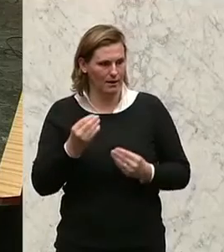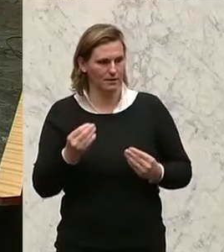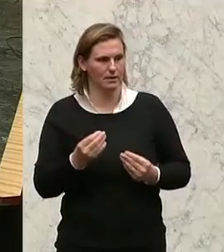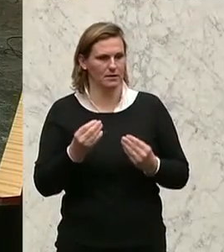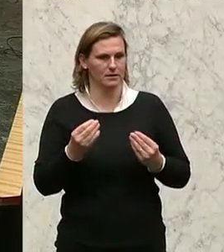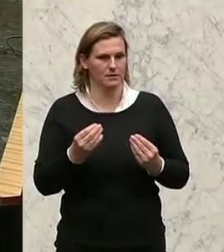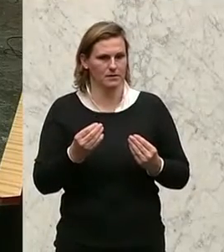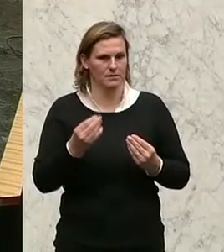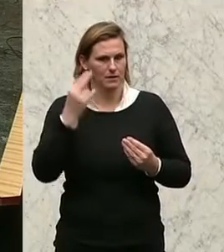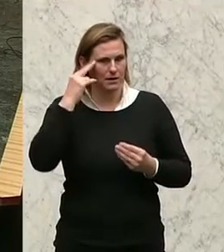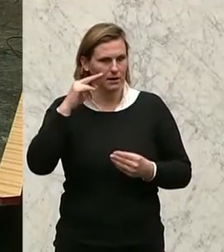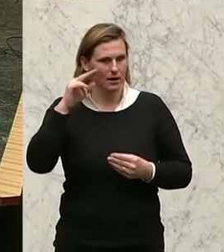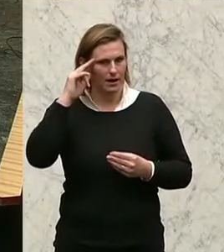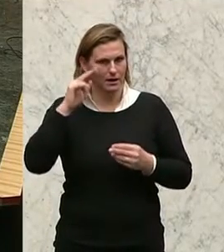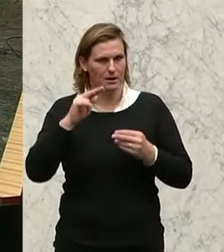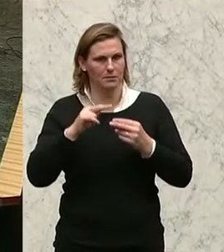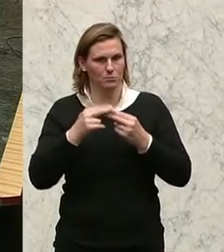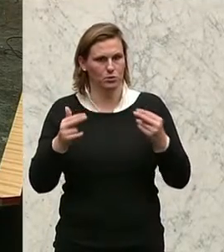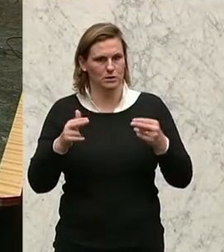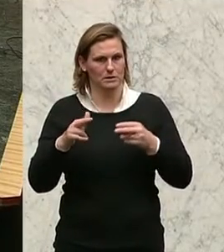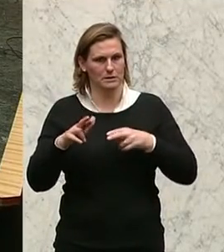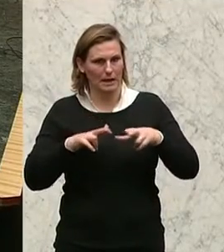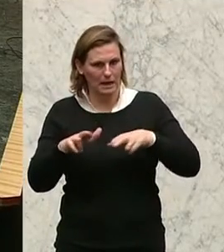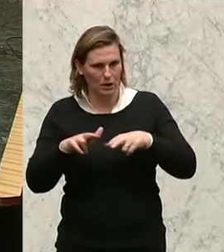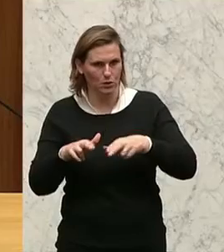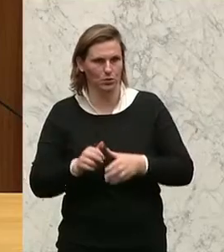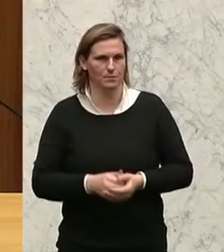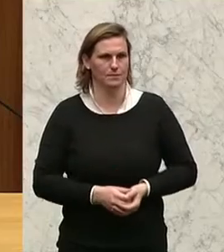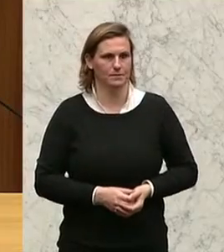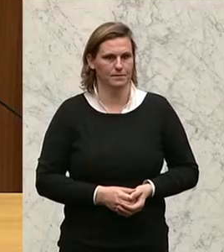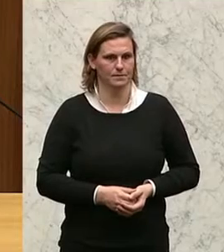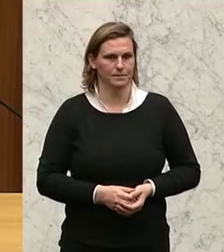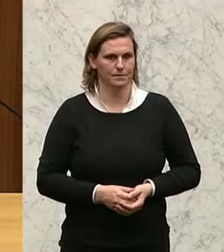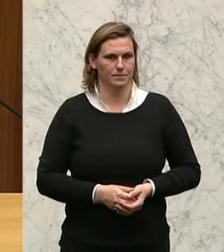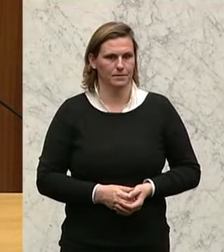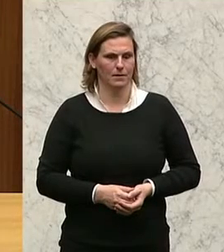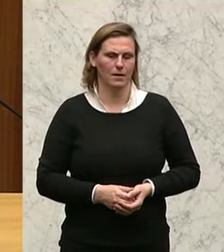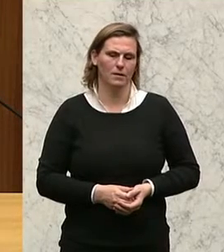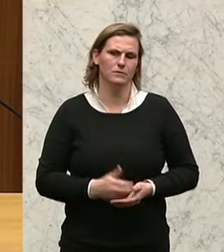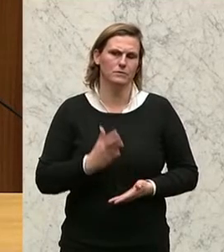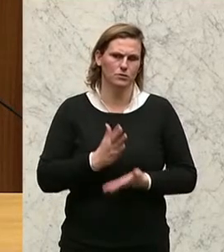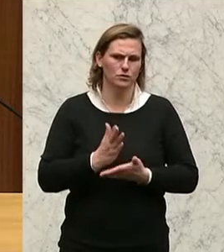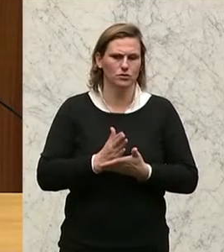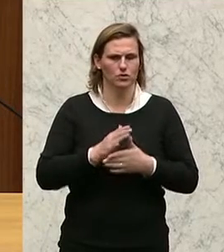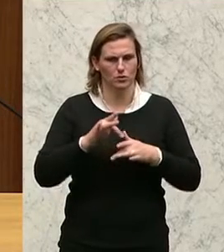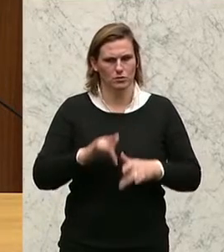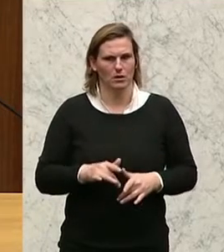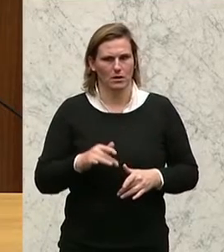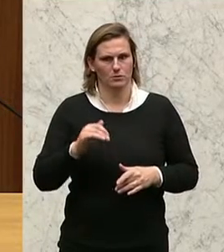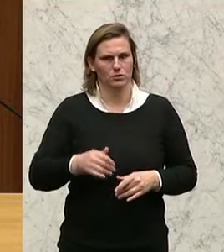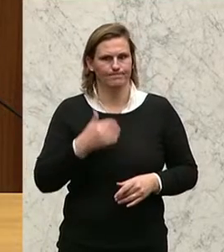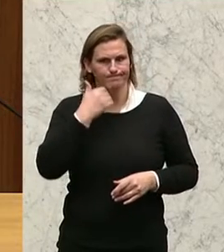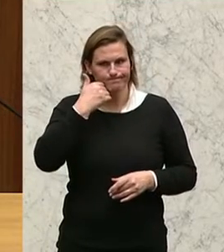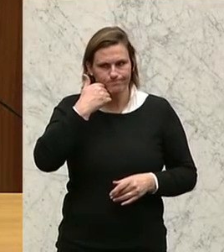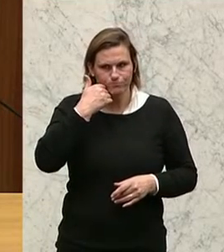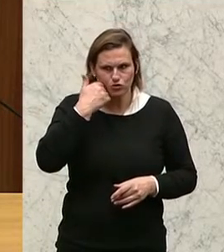Sprecher der Freiheitlichen, Werner Neubauer. Bundesregierung. Es ist eigentlich schon beschämend, wenn man seit einigen